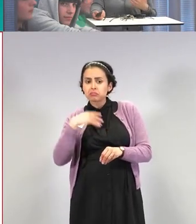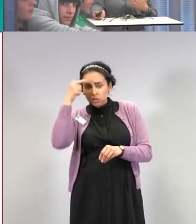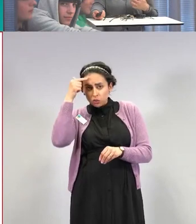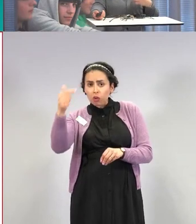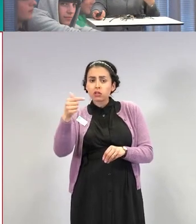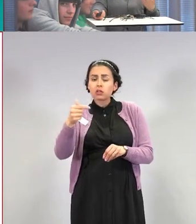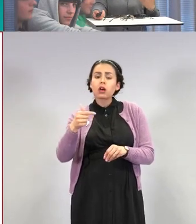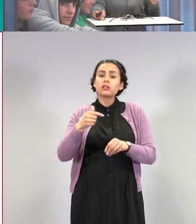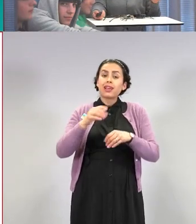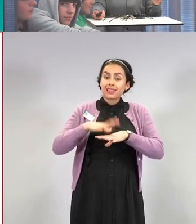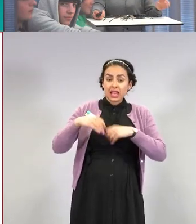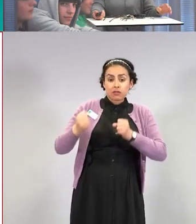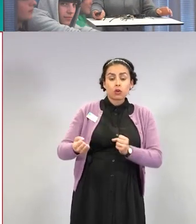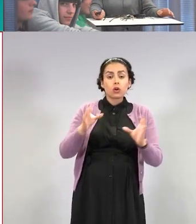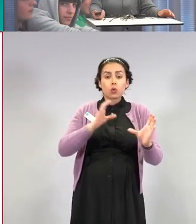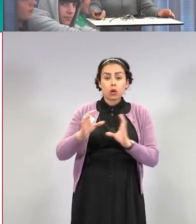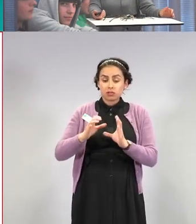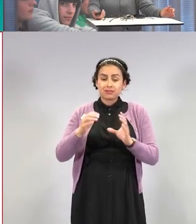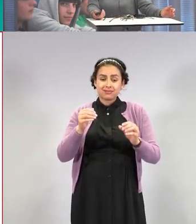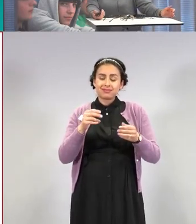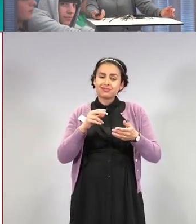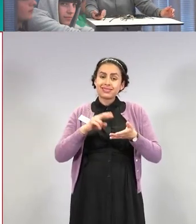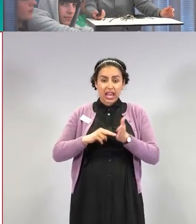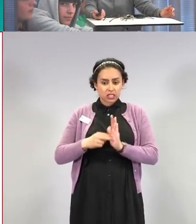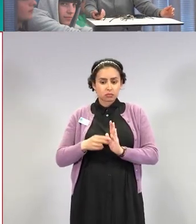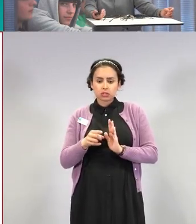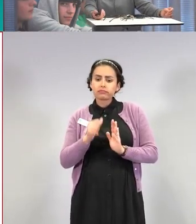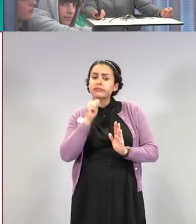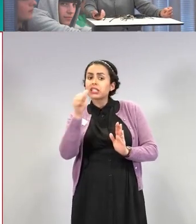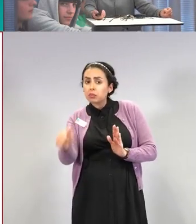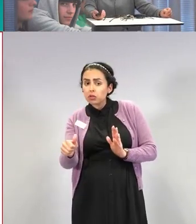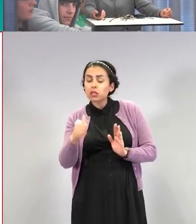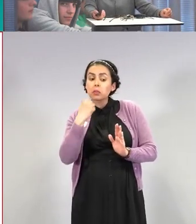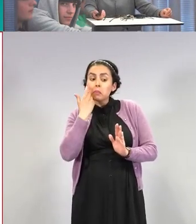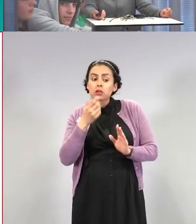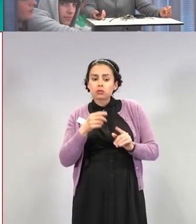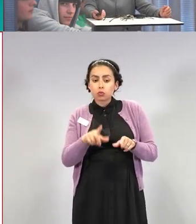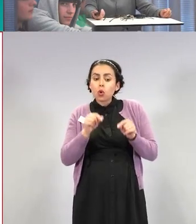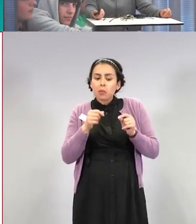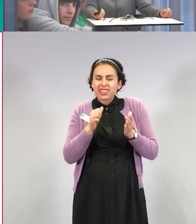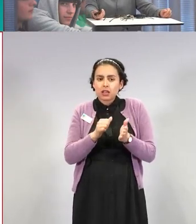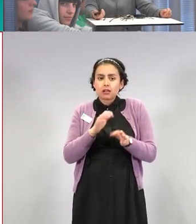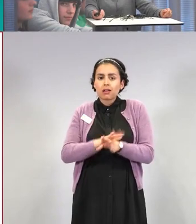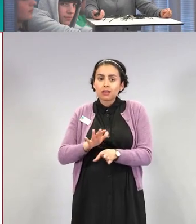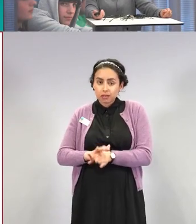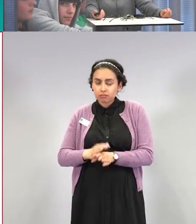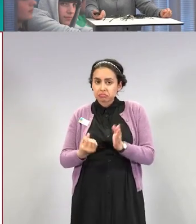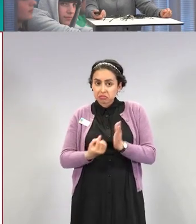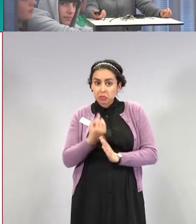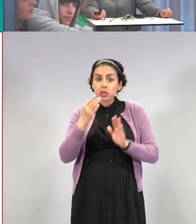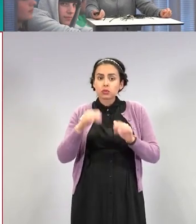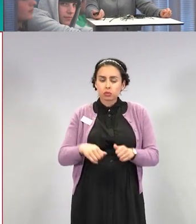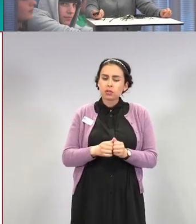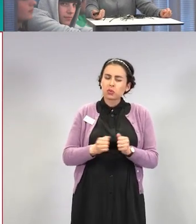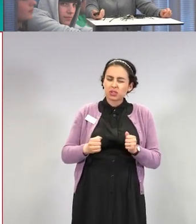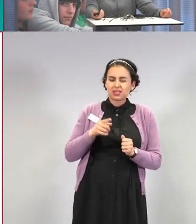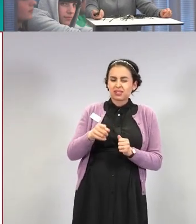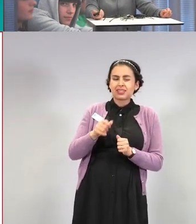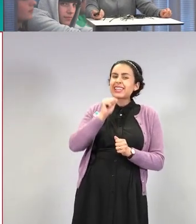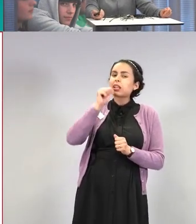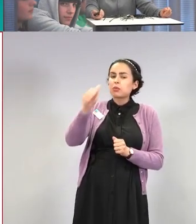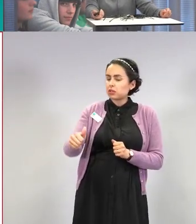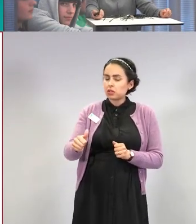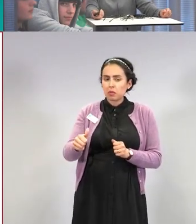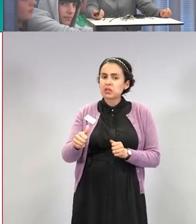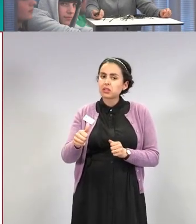terveydenhuoltojärjestelmä ilmoittavat näitä haittoja. Se ilmoittaminen on aina vähän epävarmaa ja sen takia me uskomme enemmän